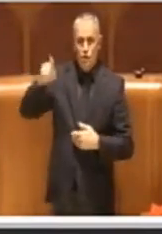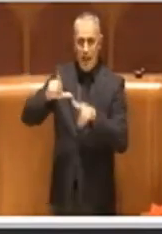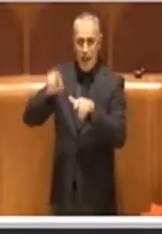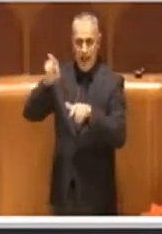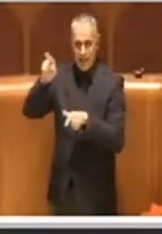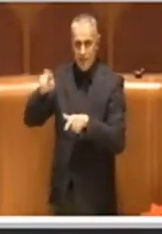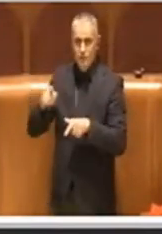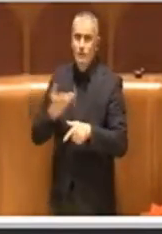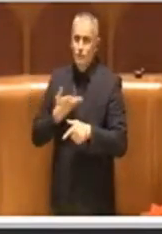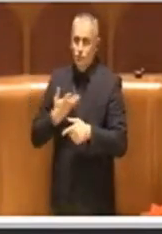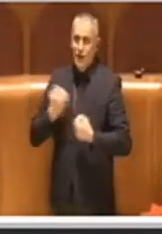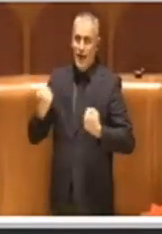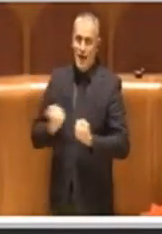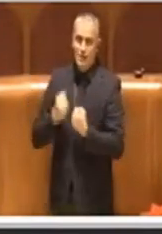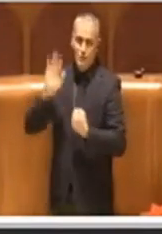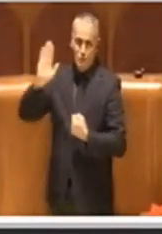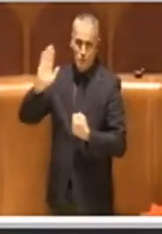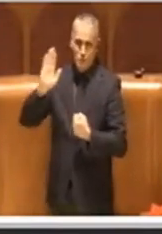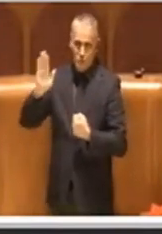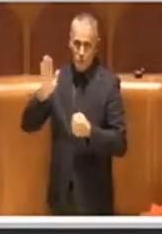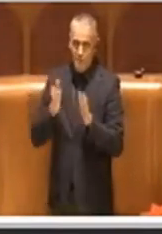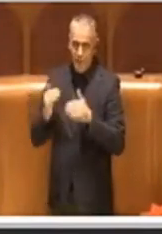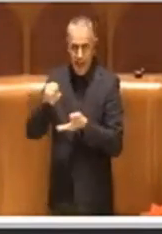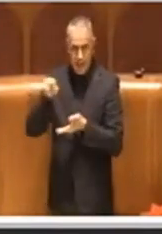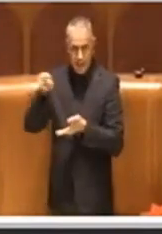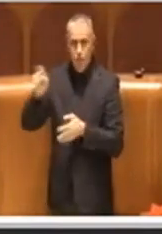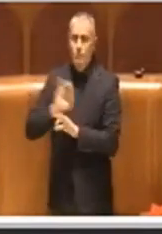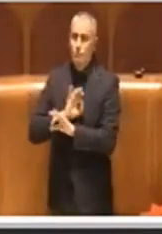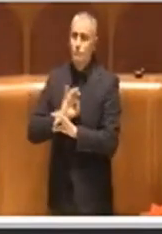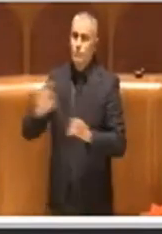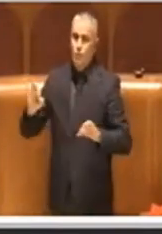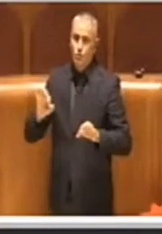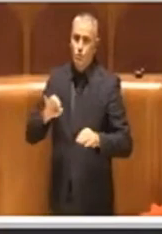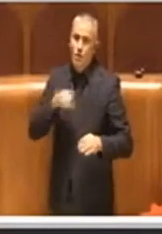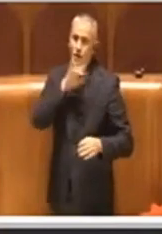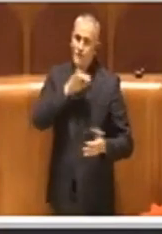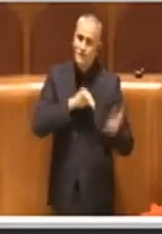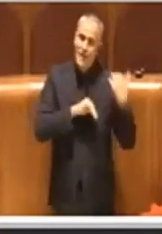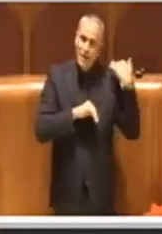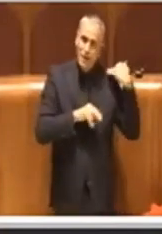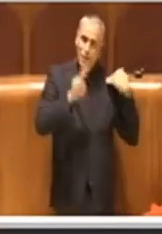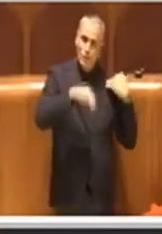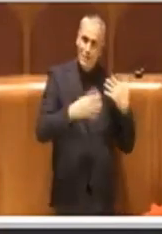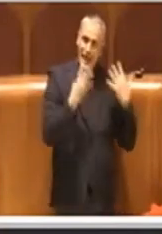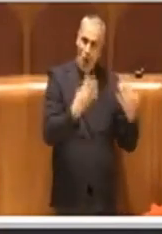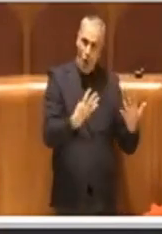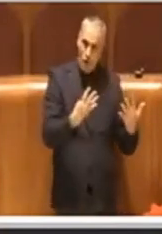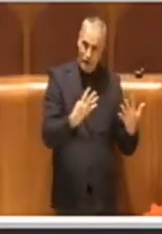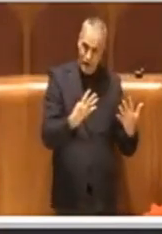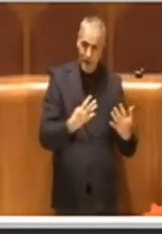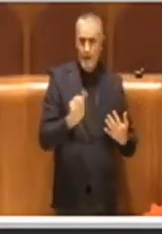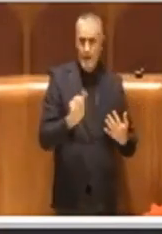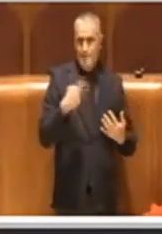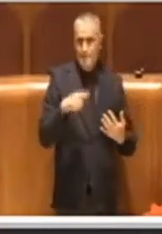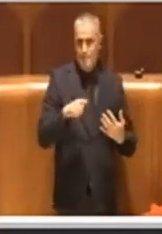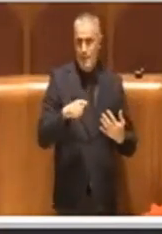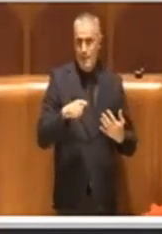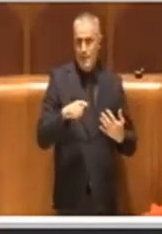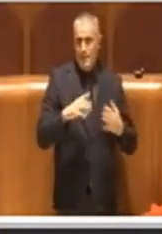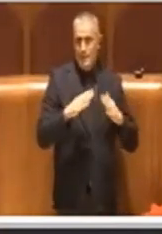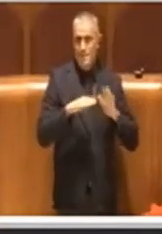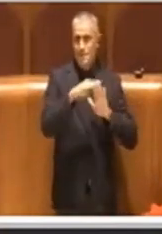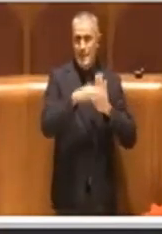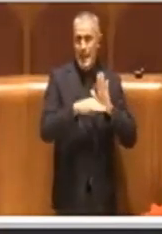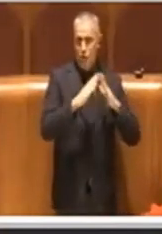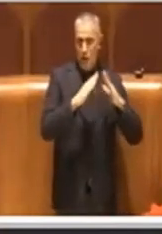che a ben vedere la maggior parte sono già previste nel vecchio piano casa 2009 della Regione Lazio magari votando